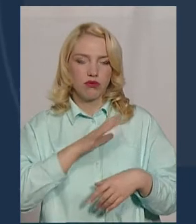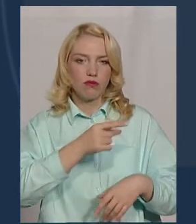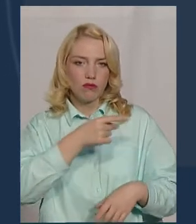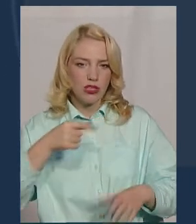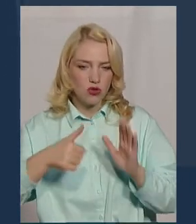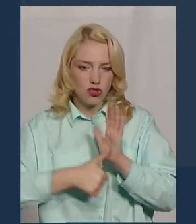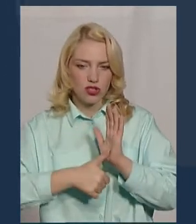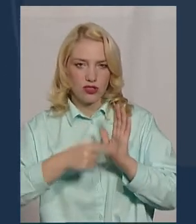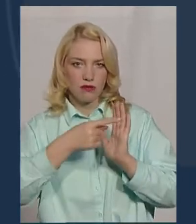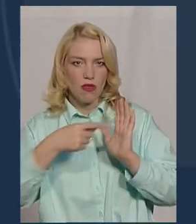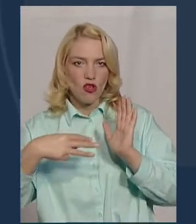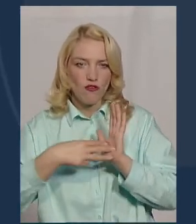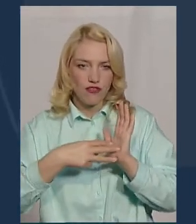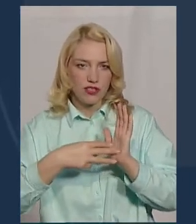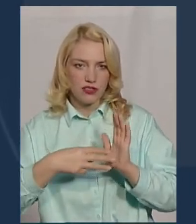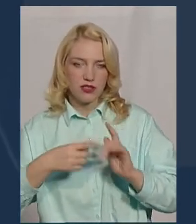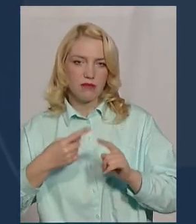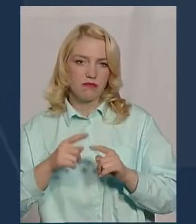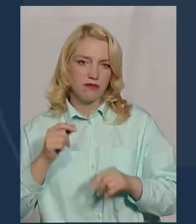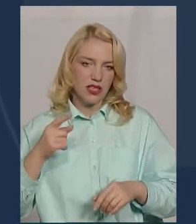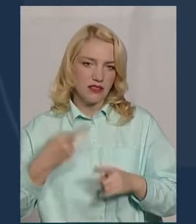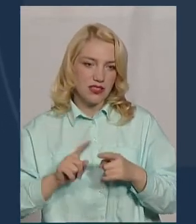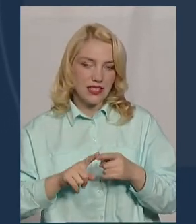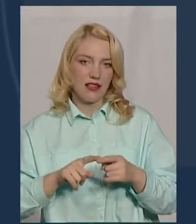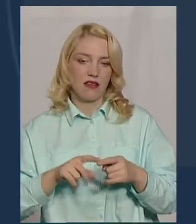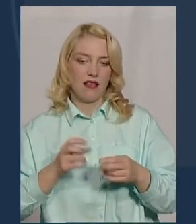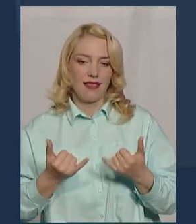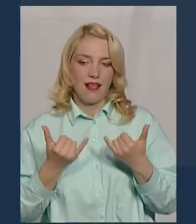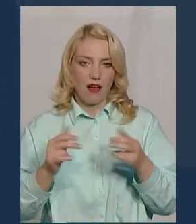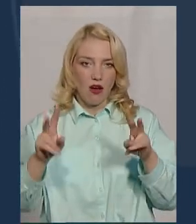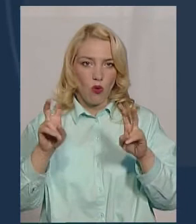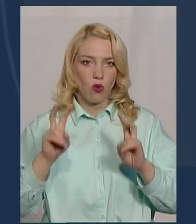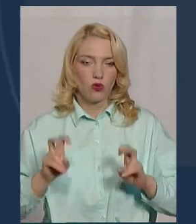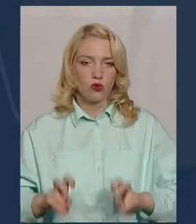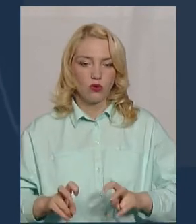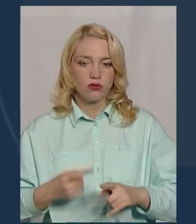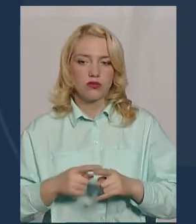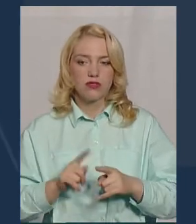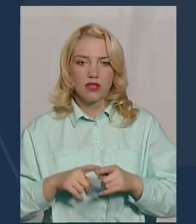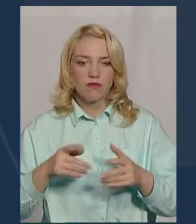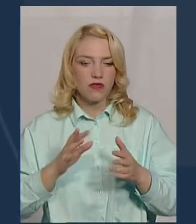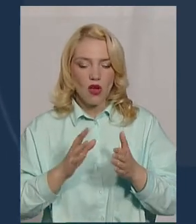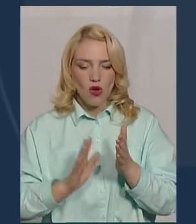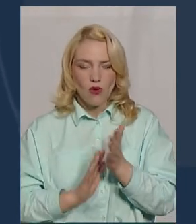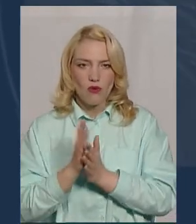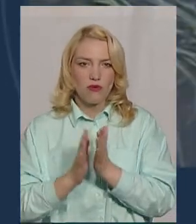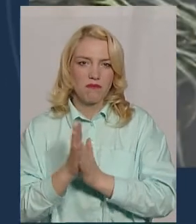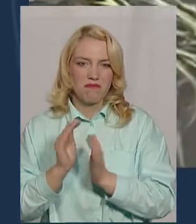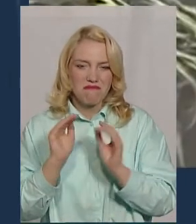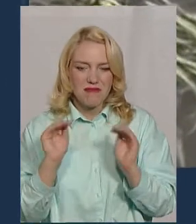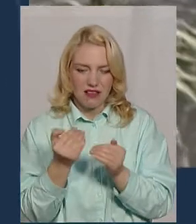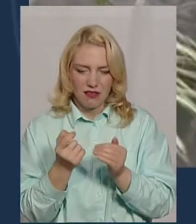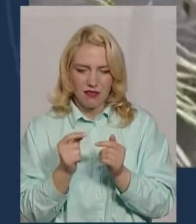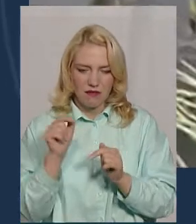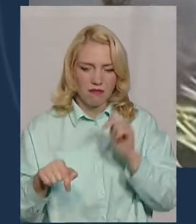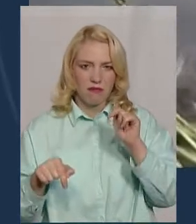мінус 8 температура на поляхній ґрунту, і цим самим культури фактично сильно зрідилися. Густота зменшилася в три рази. Ну